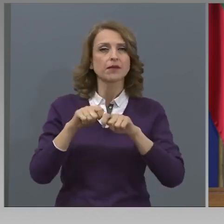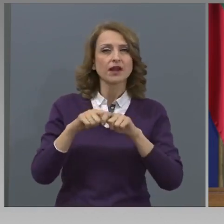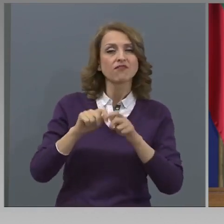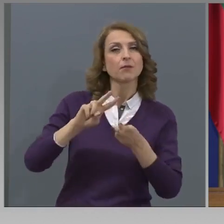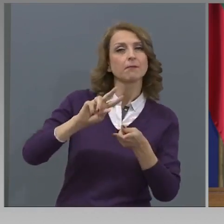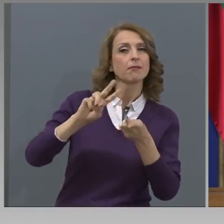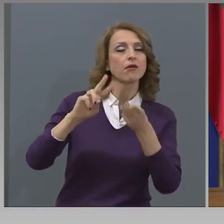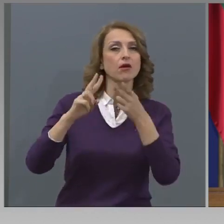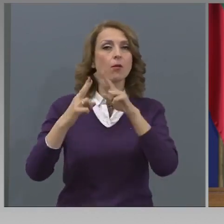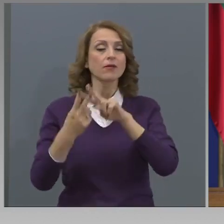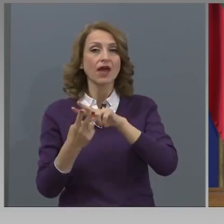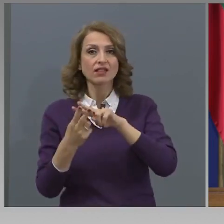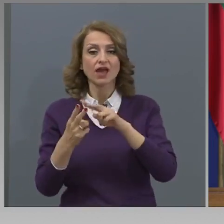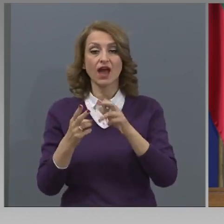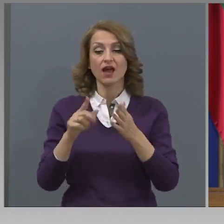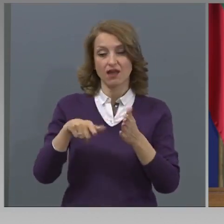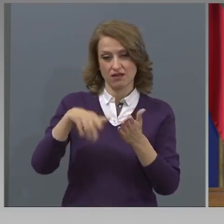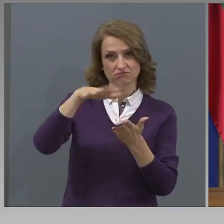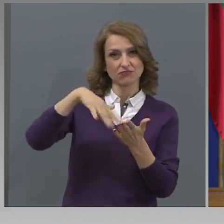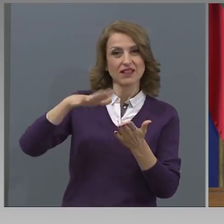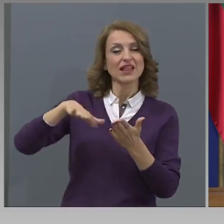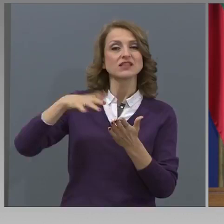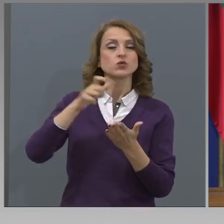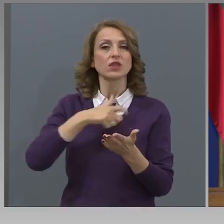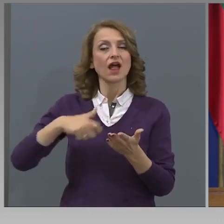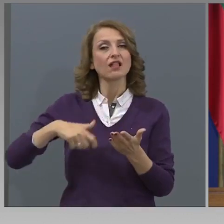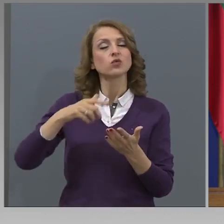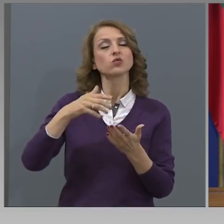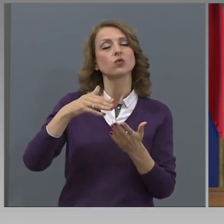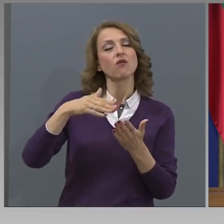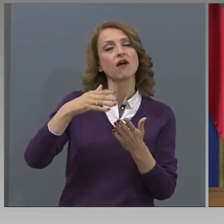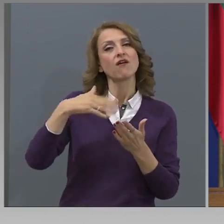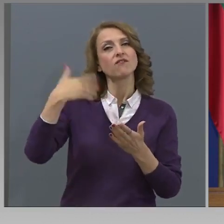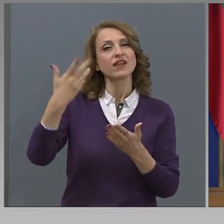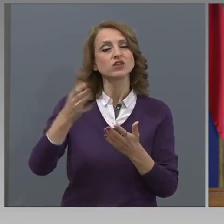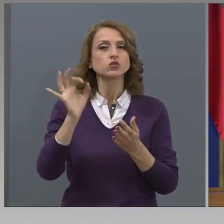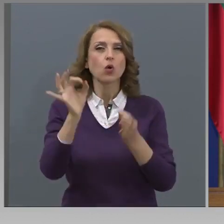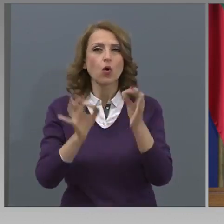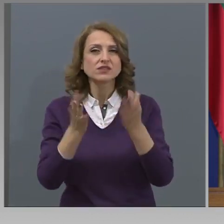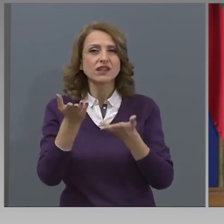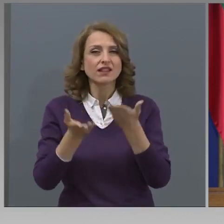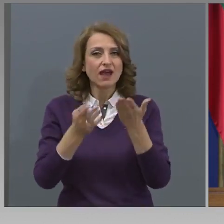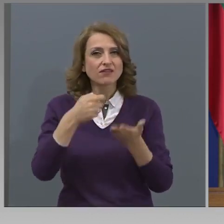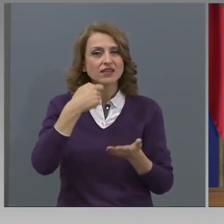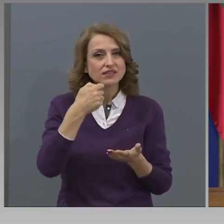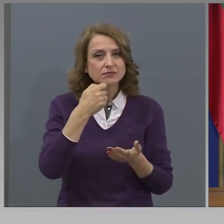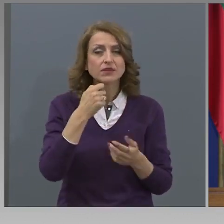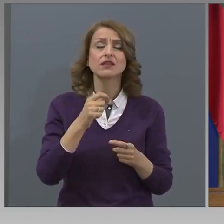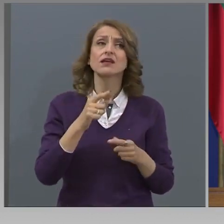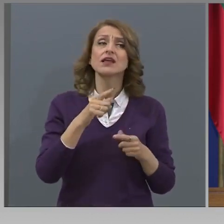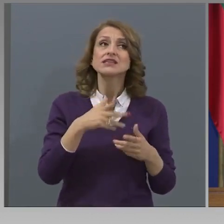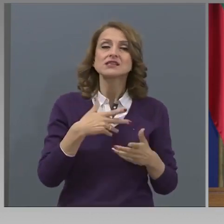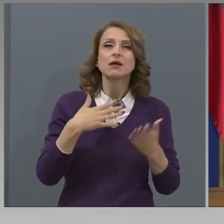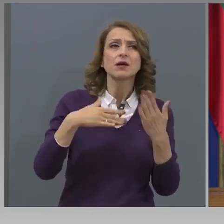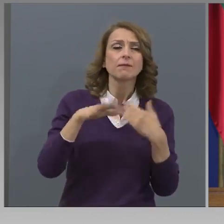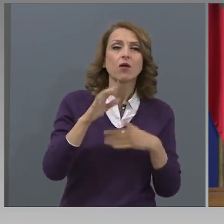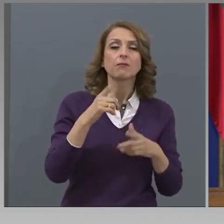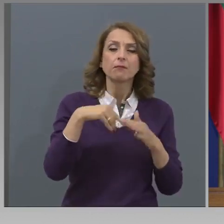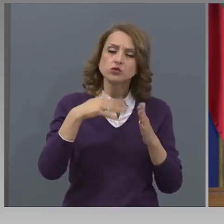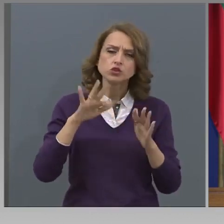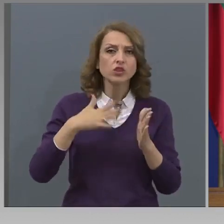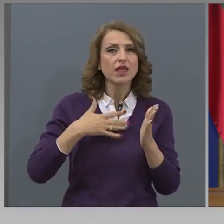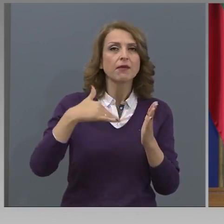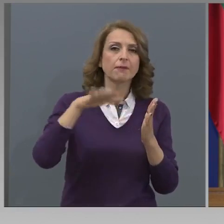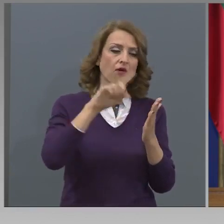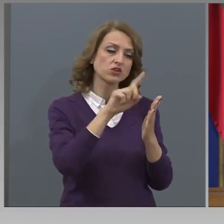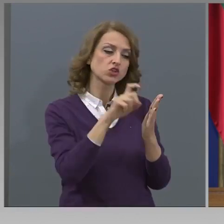оценяване към по-голямо мерене на умения, интелигентност, смислене, а не към заучаване. Това ще има повече въпроси, които